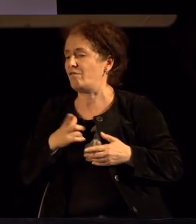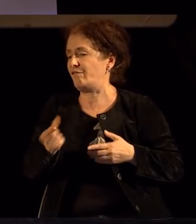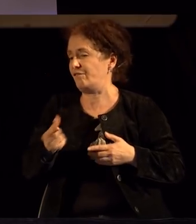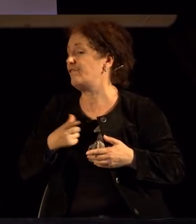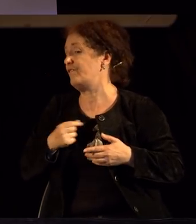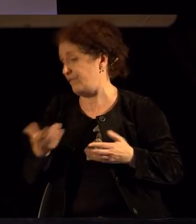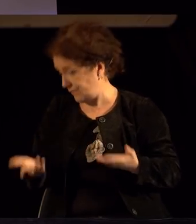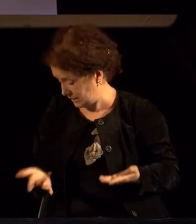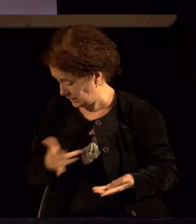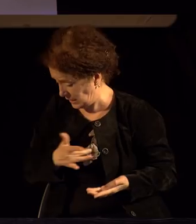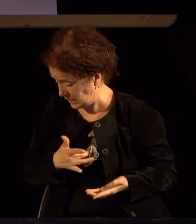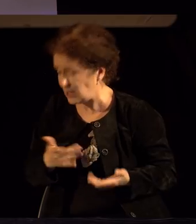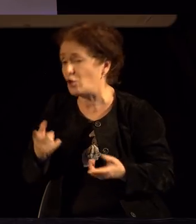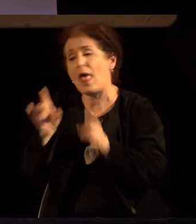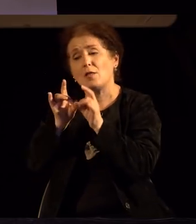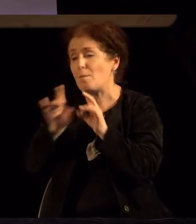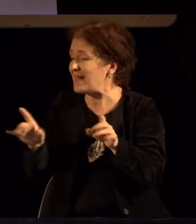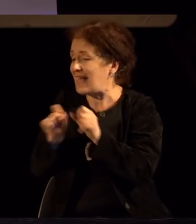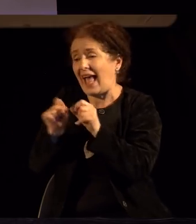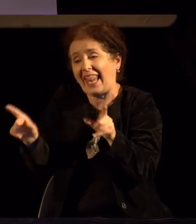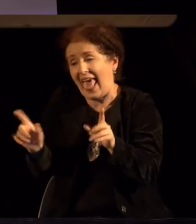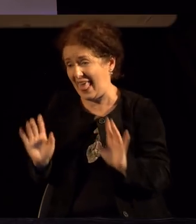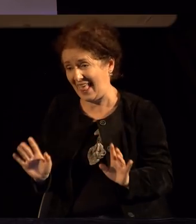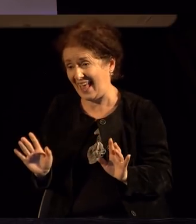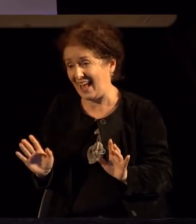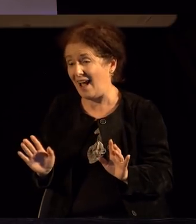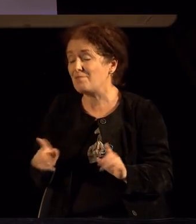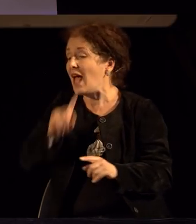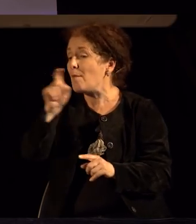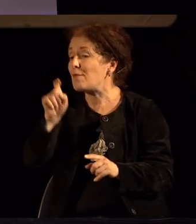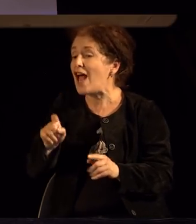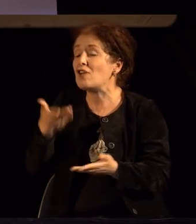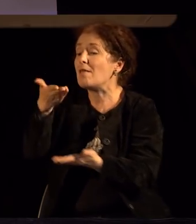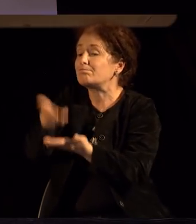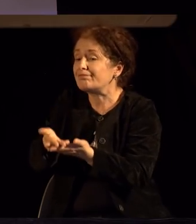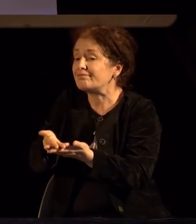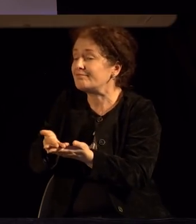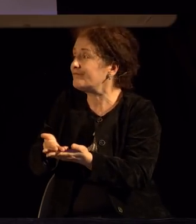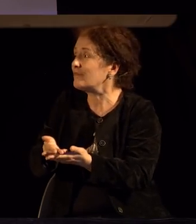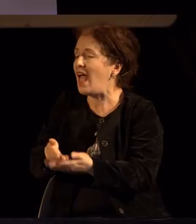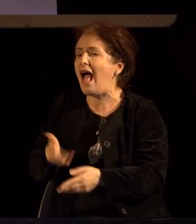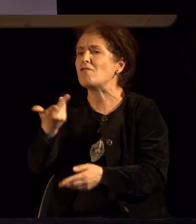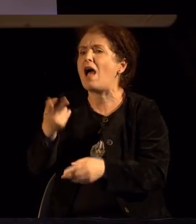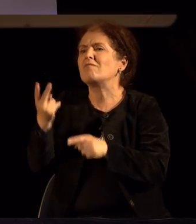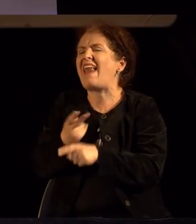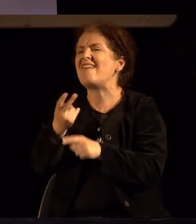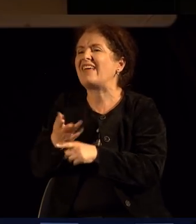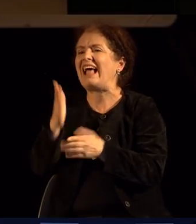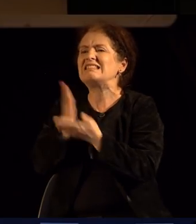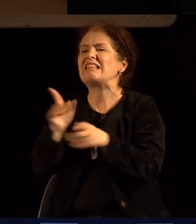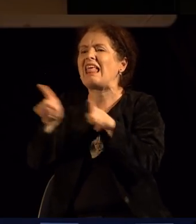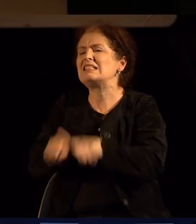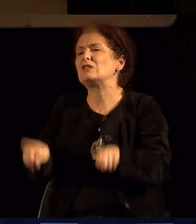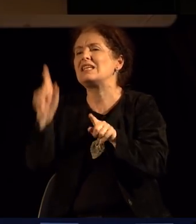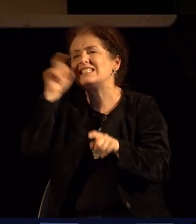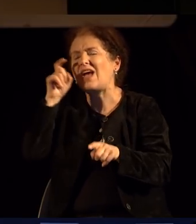и тоа нема крај. И прашањето од еднаш ти се поставува која ќе стане рутинско и